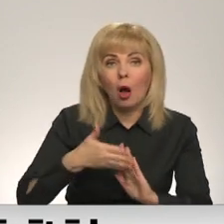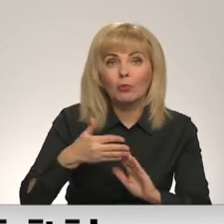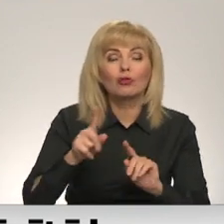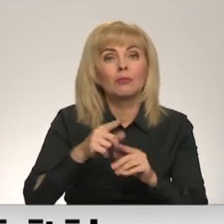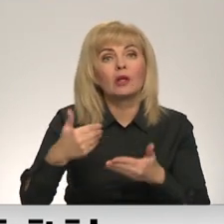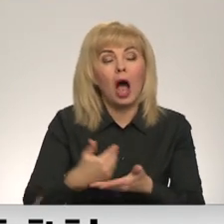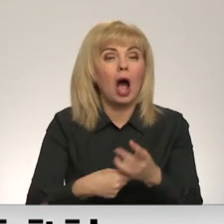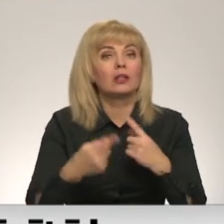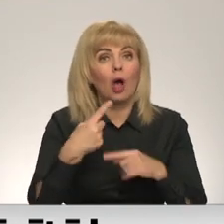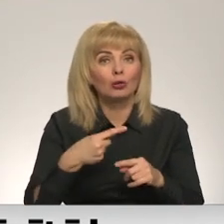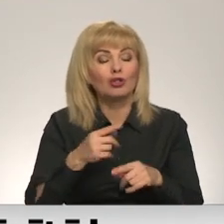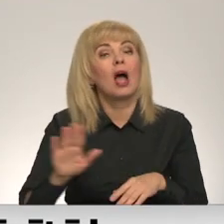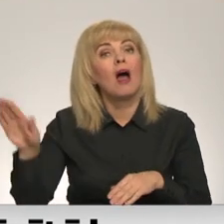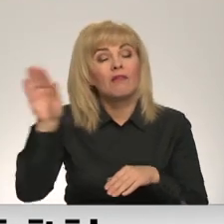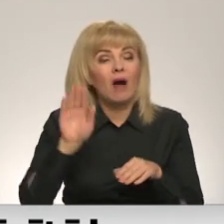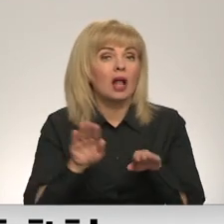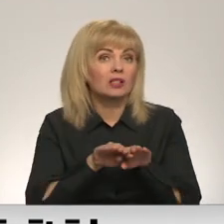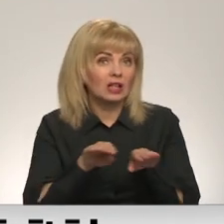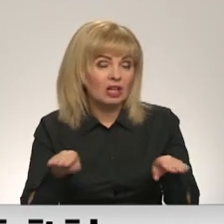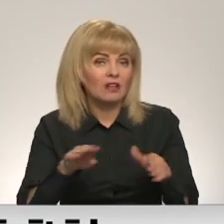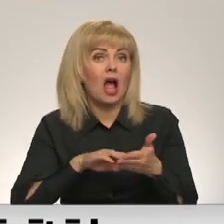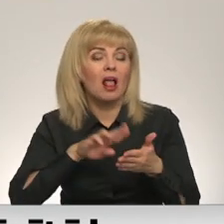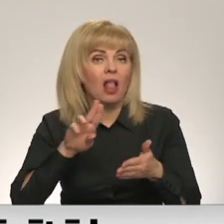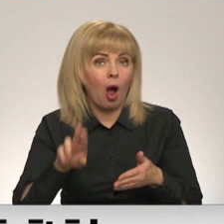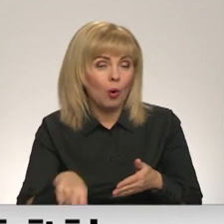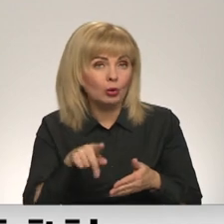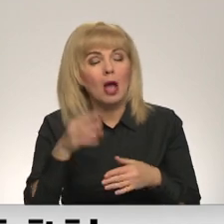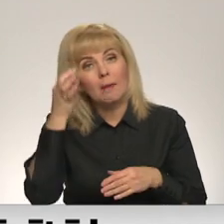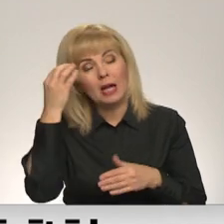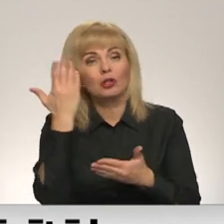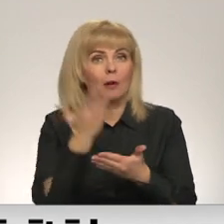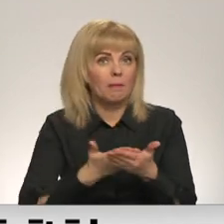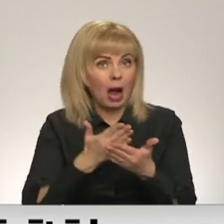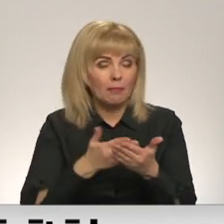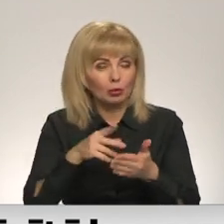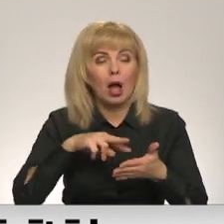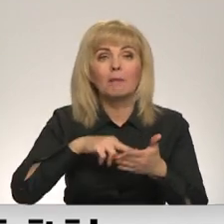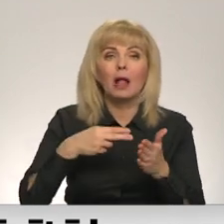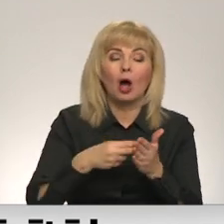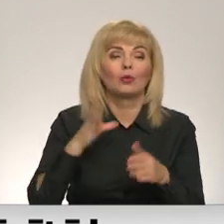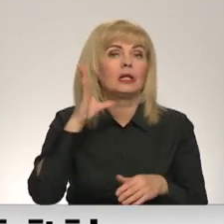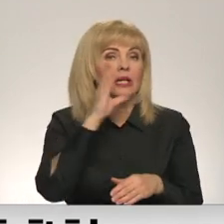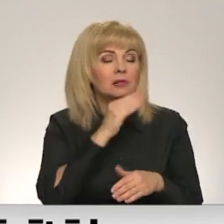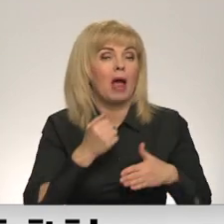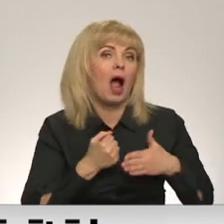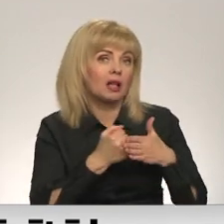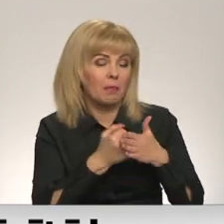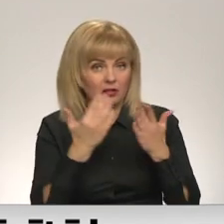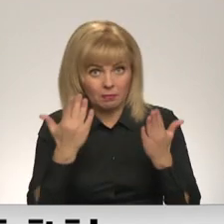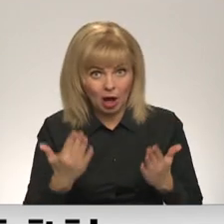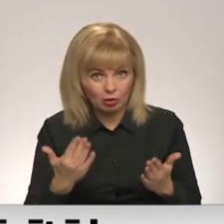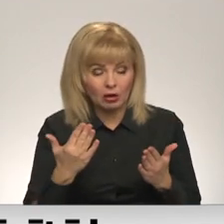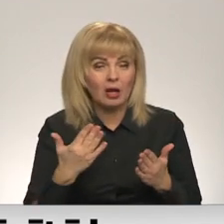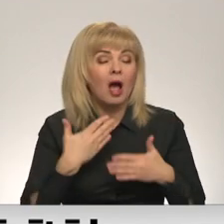atjaunošanas. Savukārt valsts līmenī tas mums ļauj arī precīzāk un pamatotāk plānot arī kaut kādas iespējamas atvalstu pasākumus.